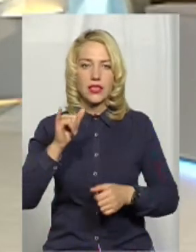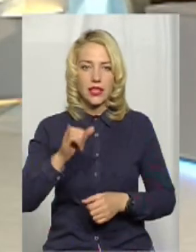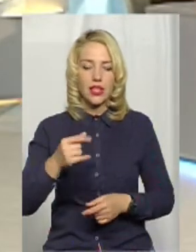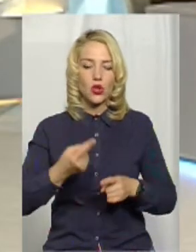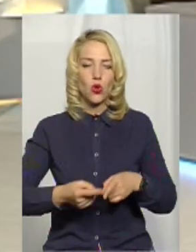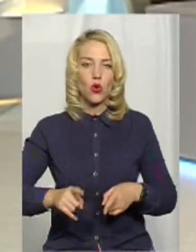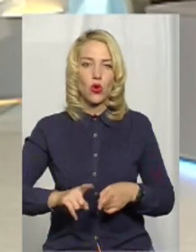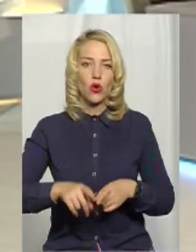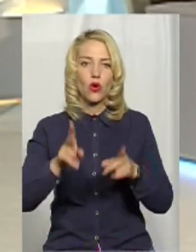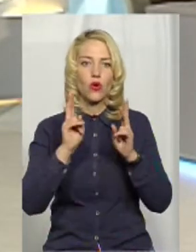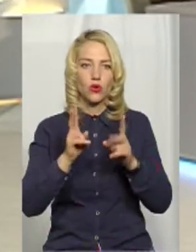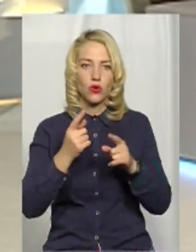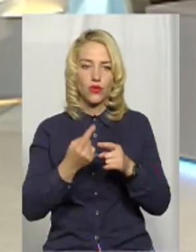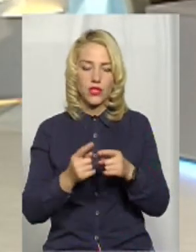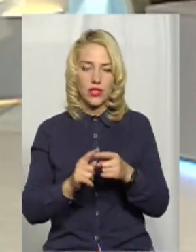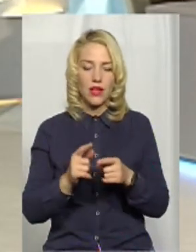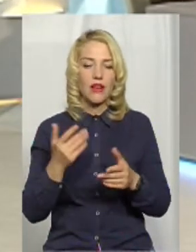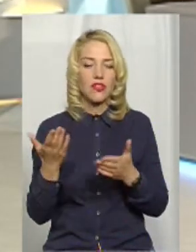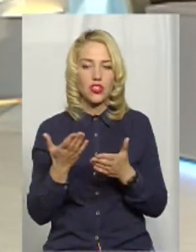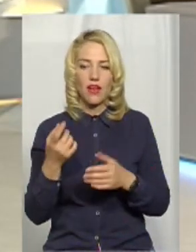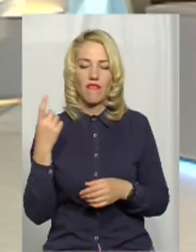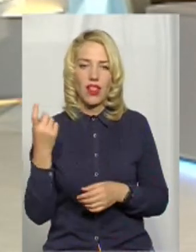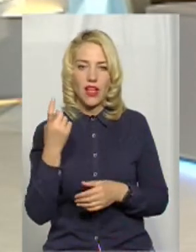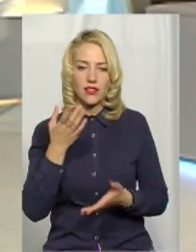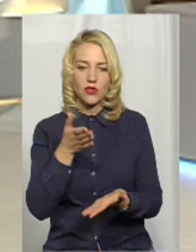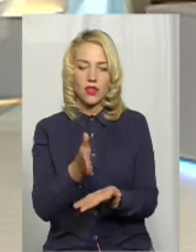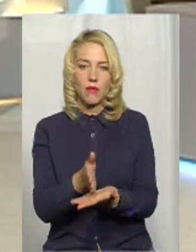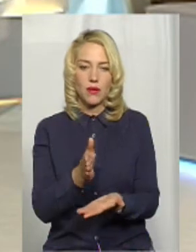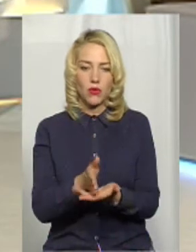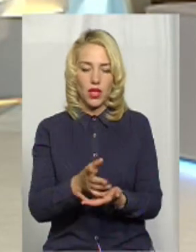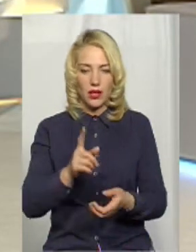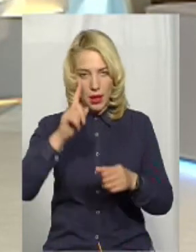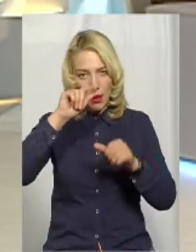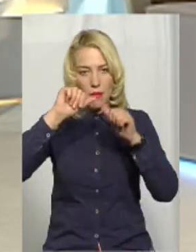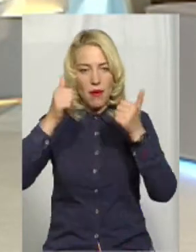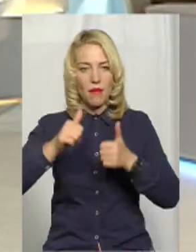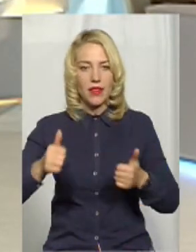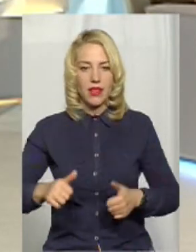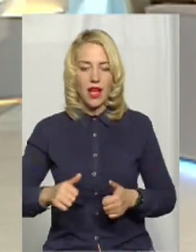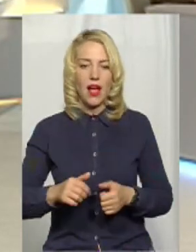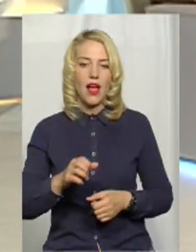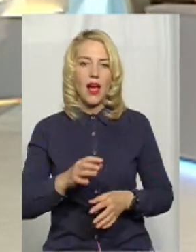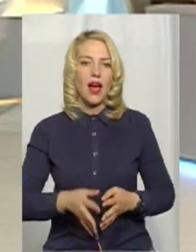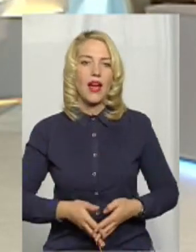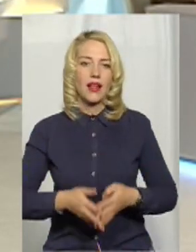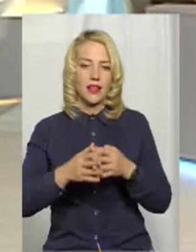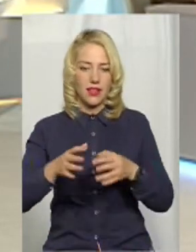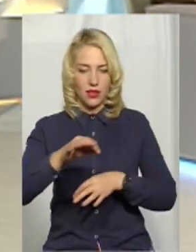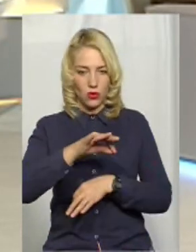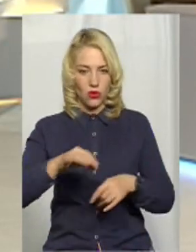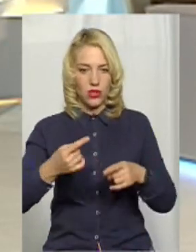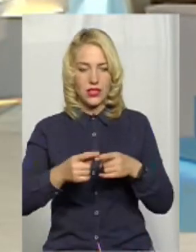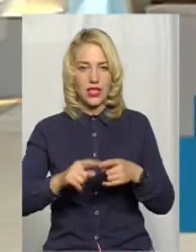того, у чоїй власності перебуває пам'ятка архітектурна? Це, здається,